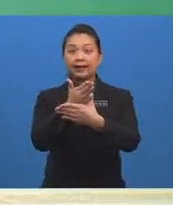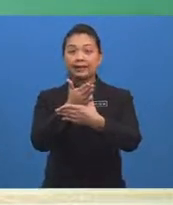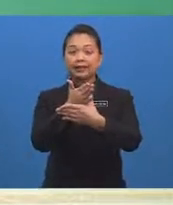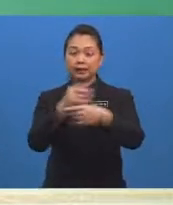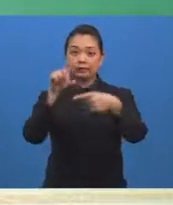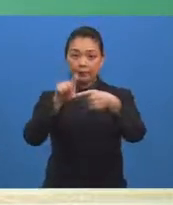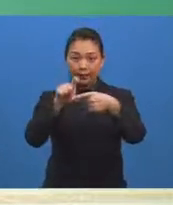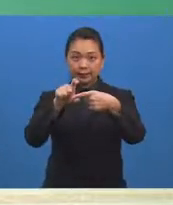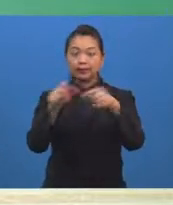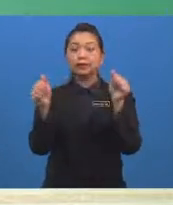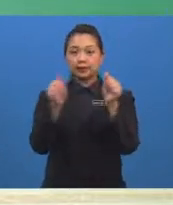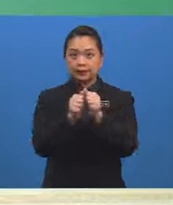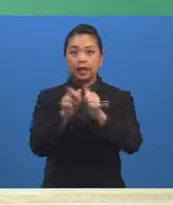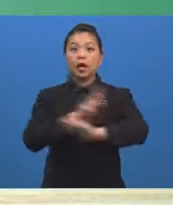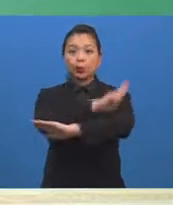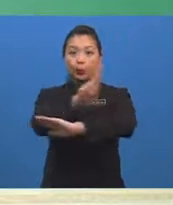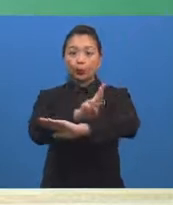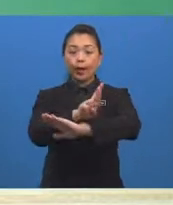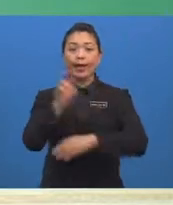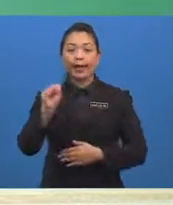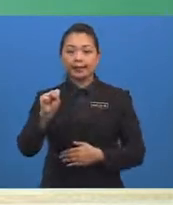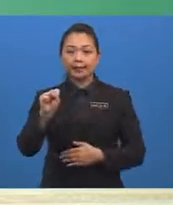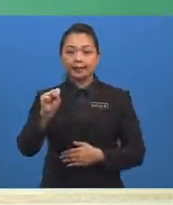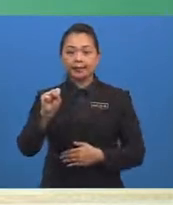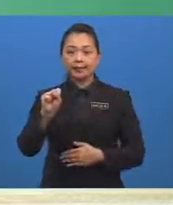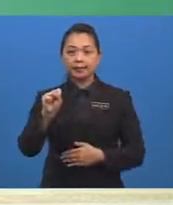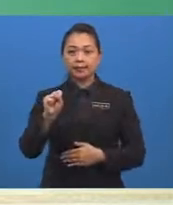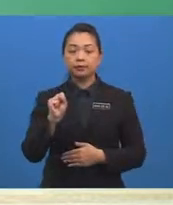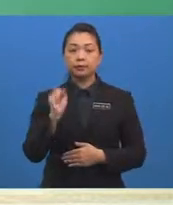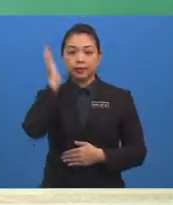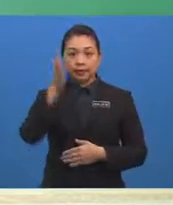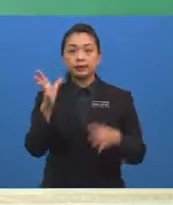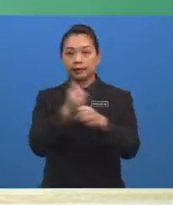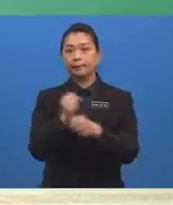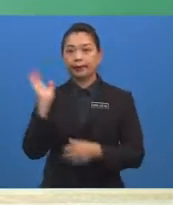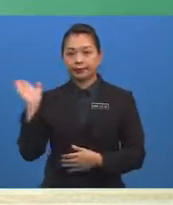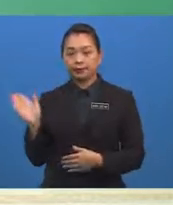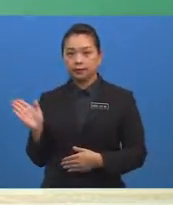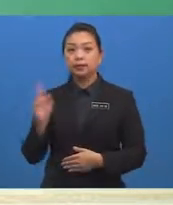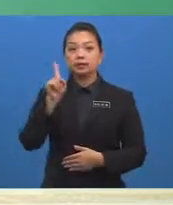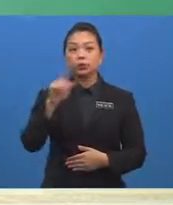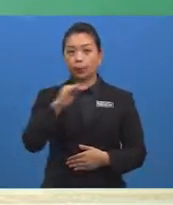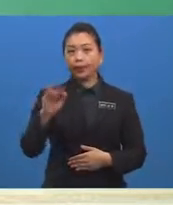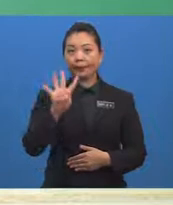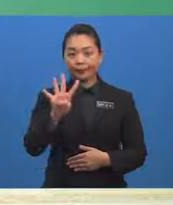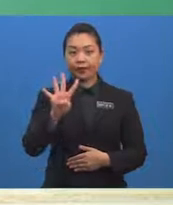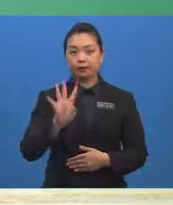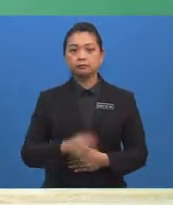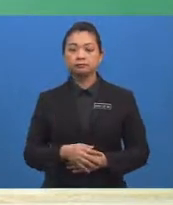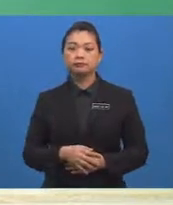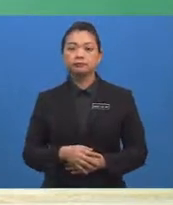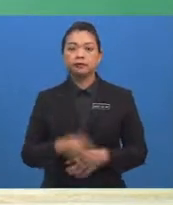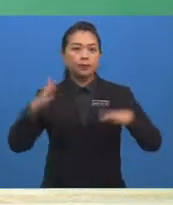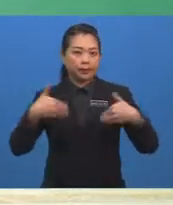ruang sampel adalah bersamaan dengan satu per empat Bagaimana pula dengan